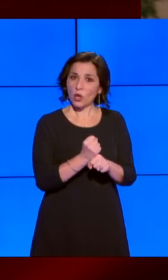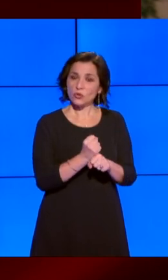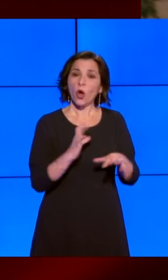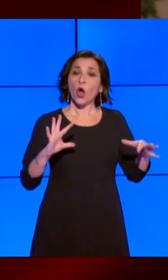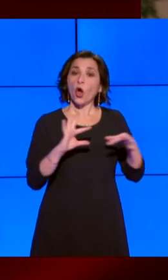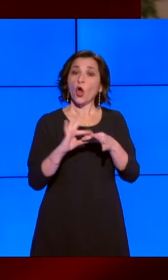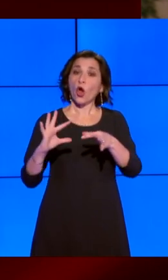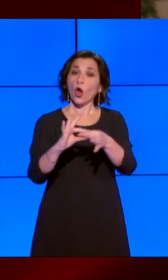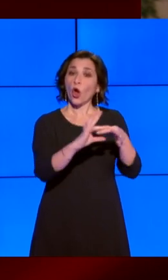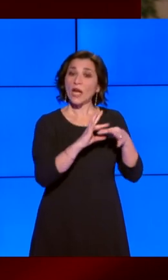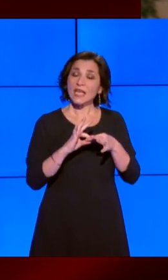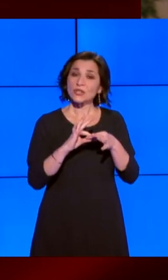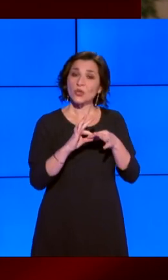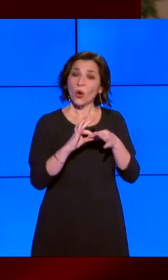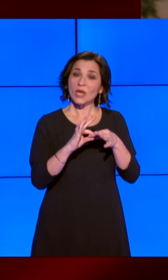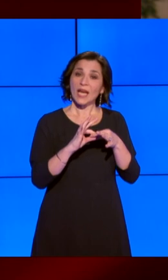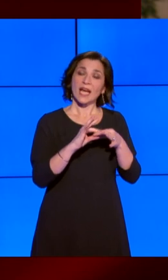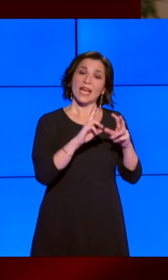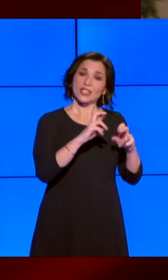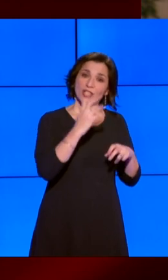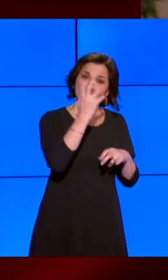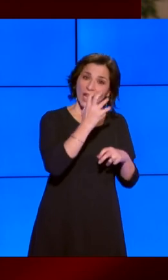tra la ricerca scientifica e l'industria.